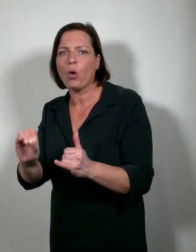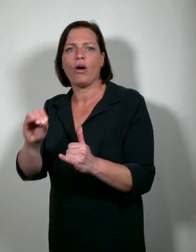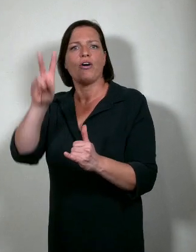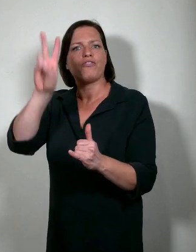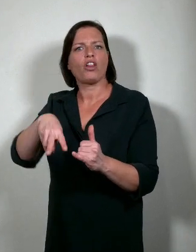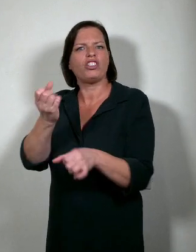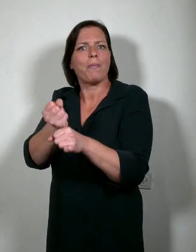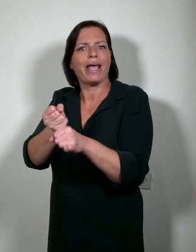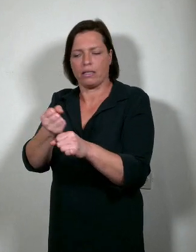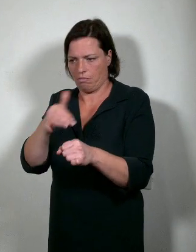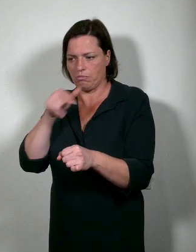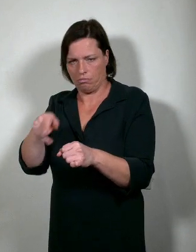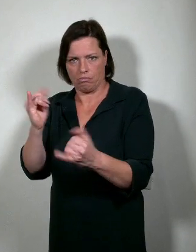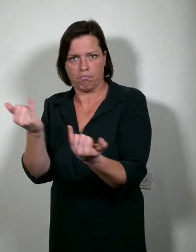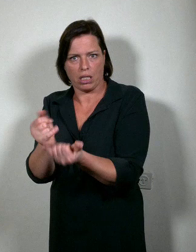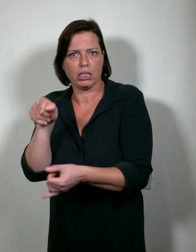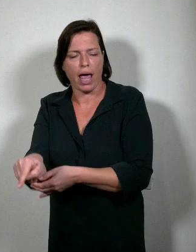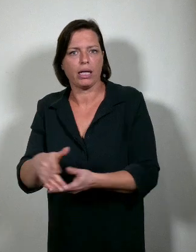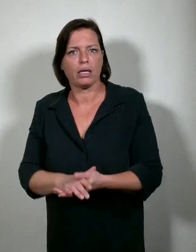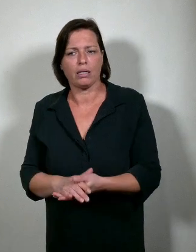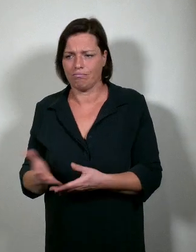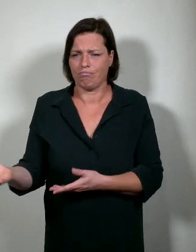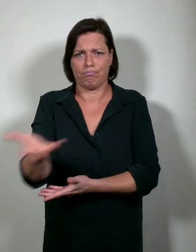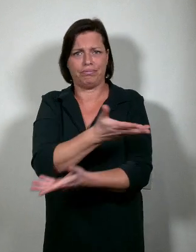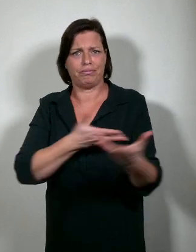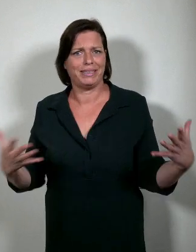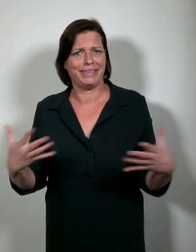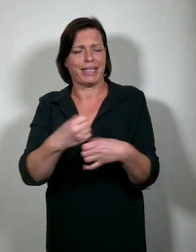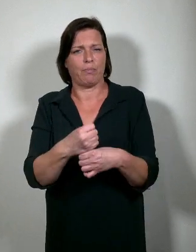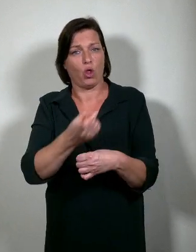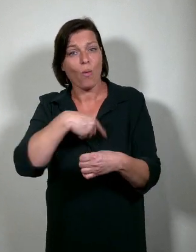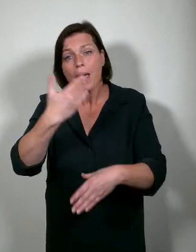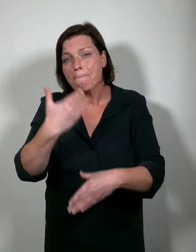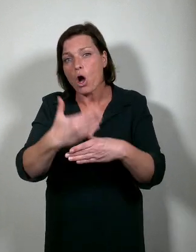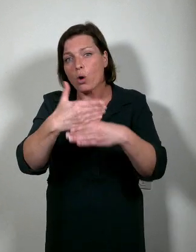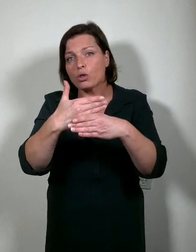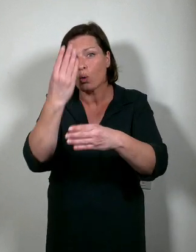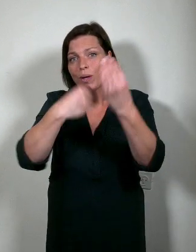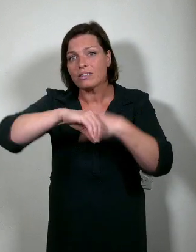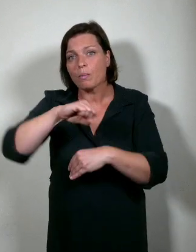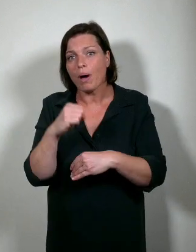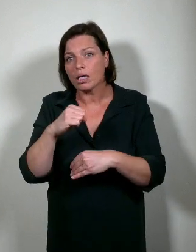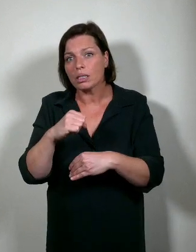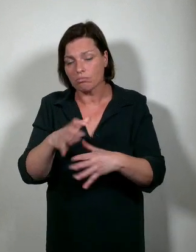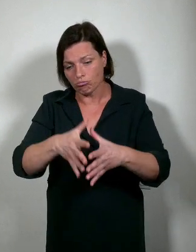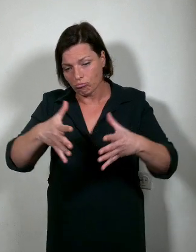thuis zullen zijn. Wij bouwen het wetenschapspark uit tot een van de